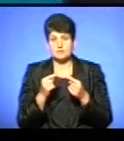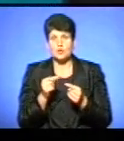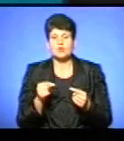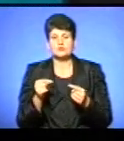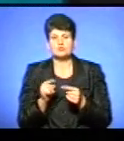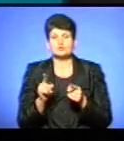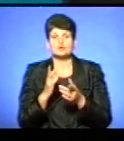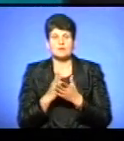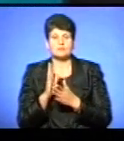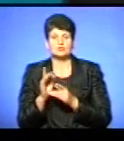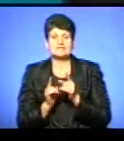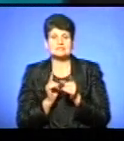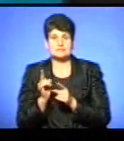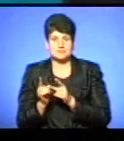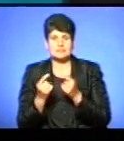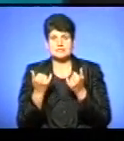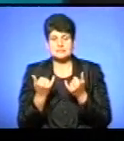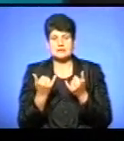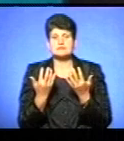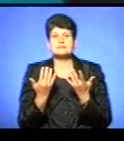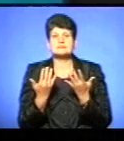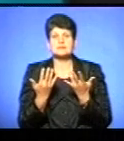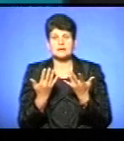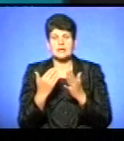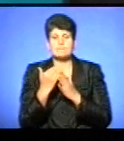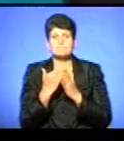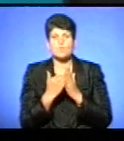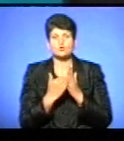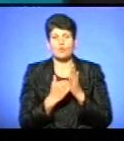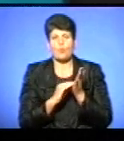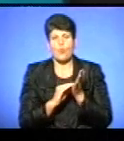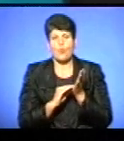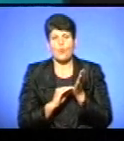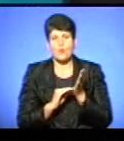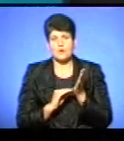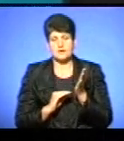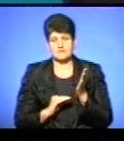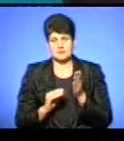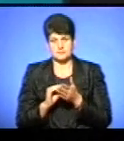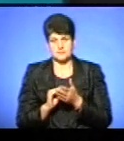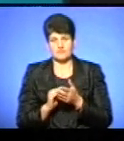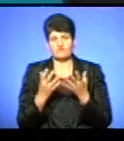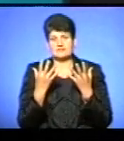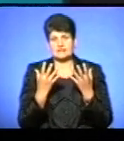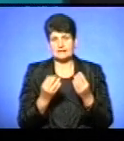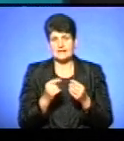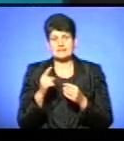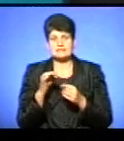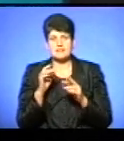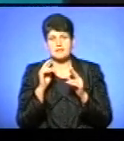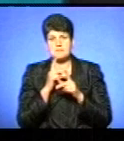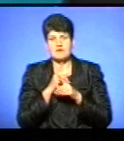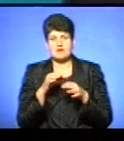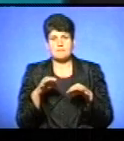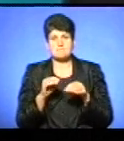є і як буде змінено, але наразі скільки протоколів приблизно складають патрульні, якщо ми можемо сказати в день за неправильне